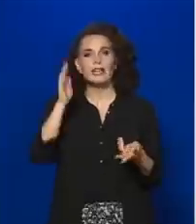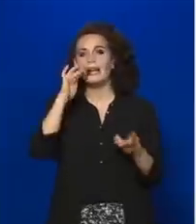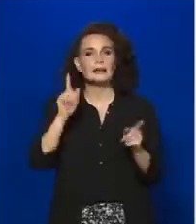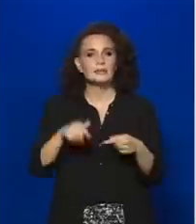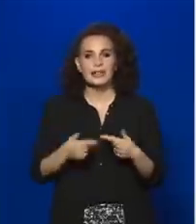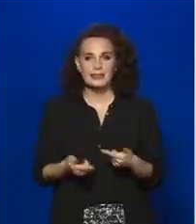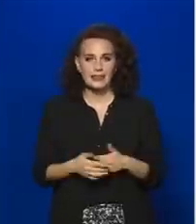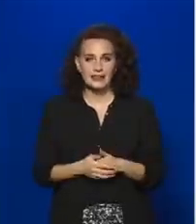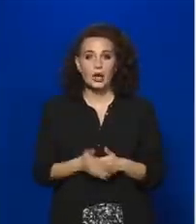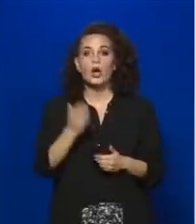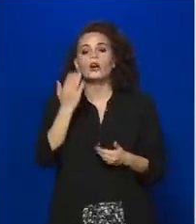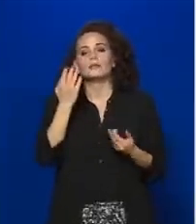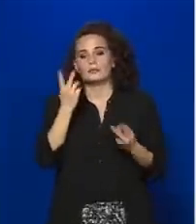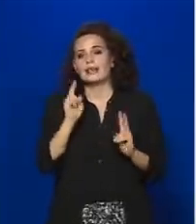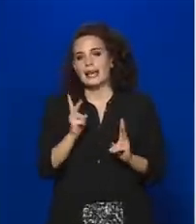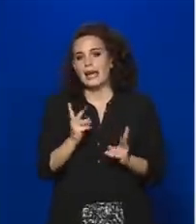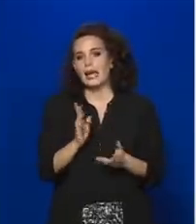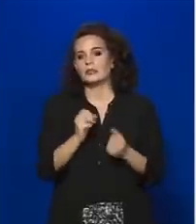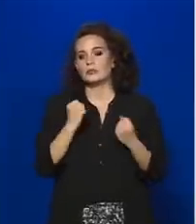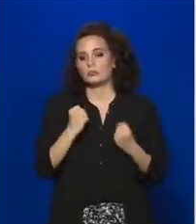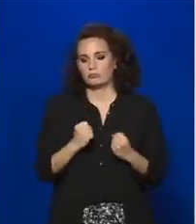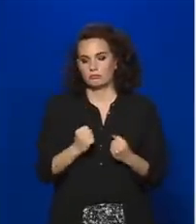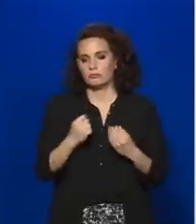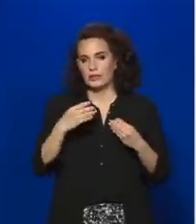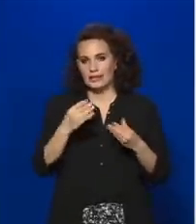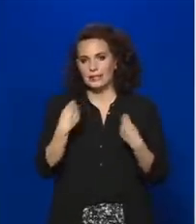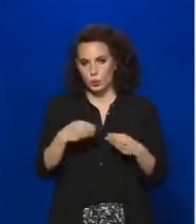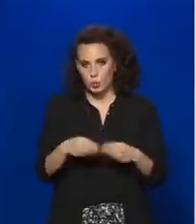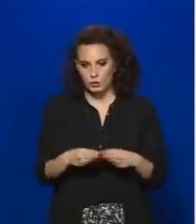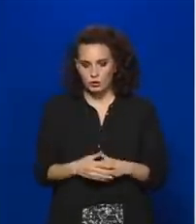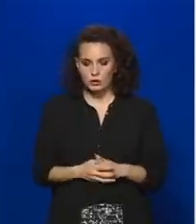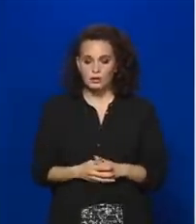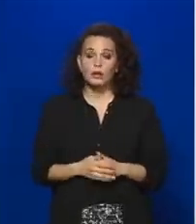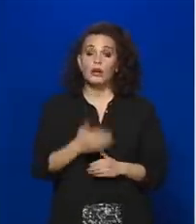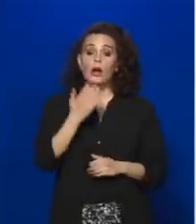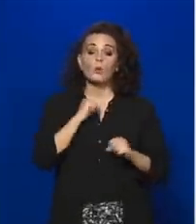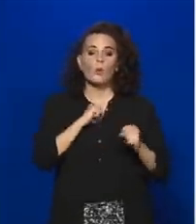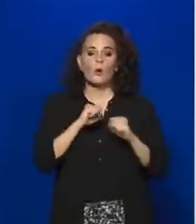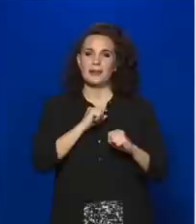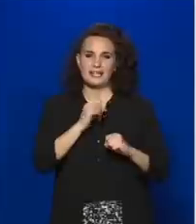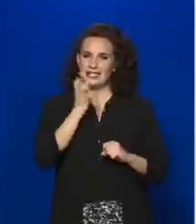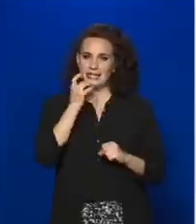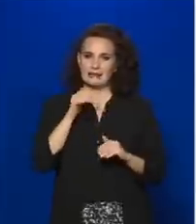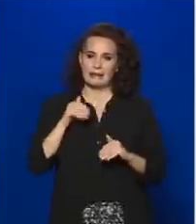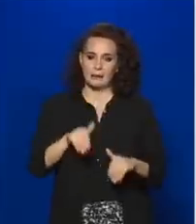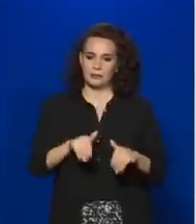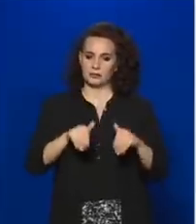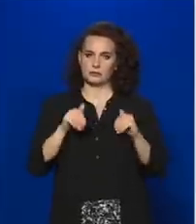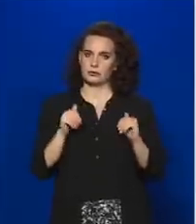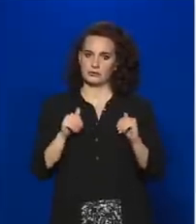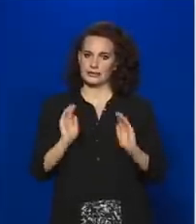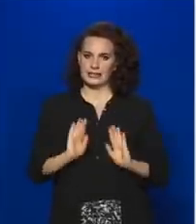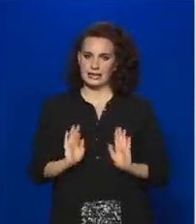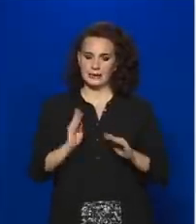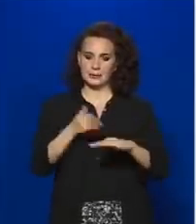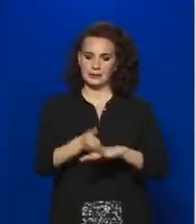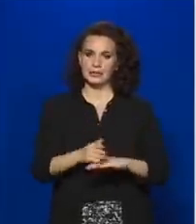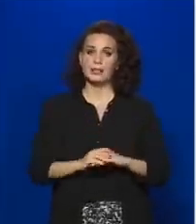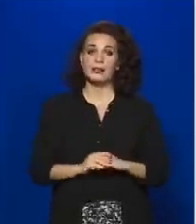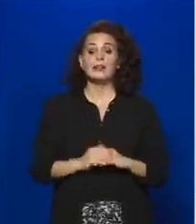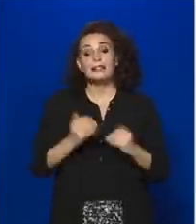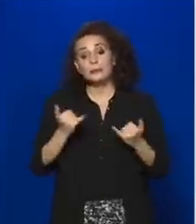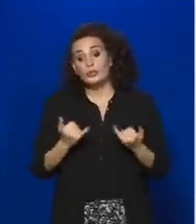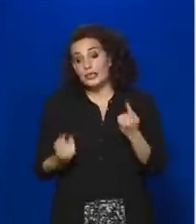nyomós indok kell hozzá, és a kormányok amennyire lehet tartózkodni szoktak ettől. Most itt van egy